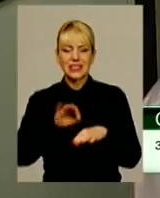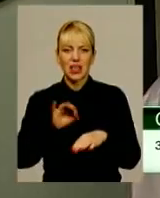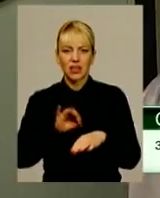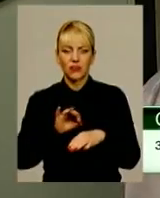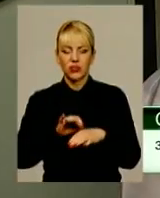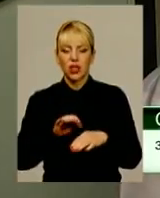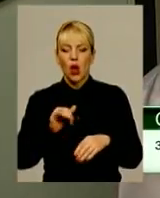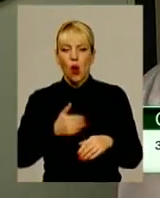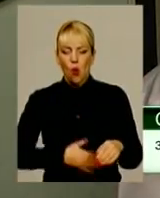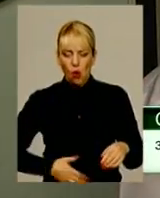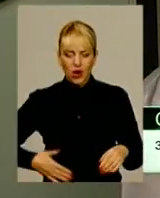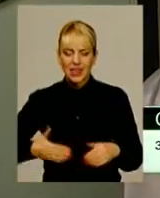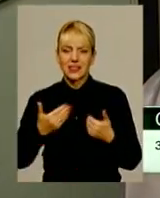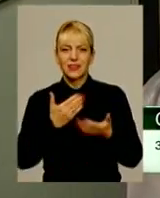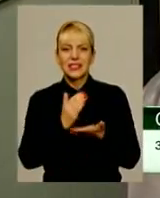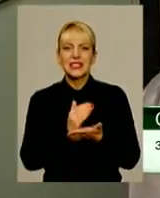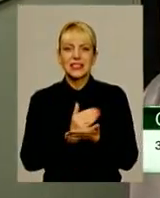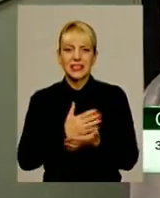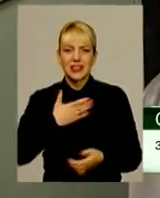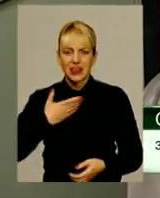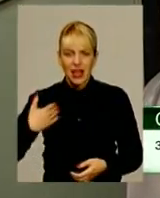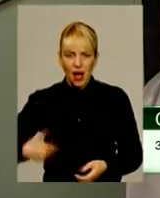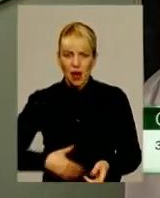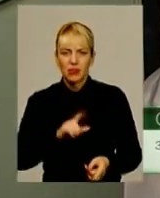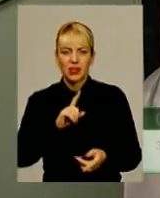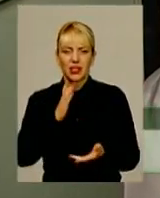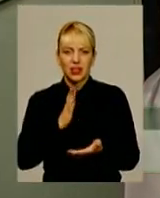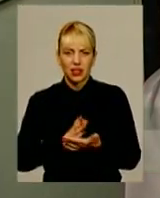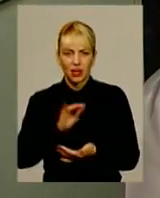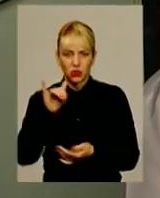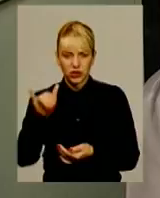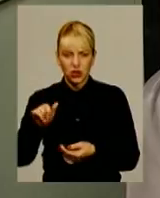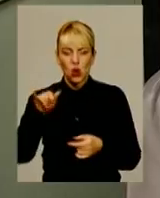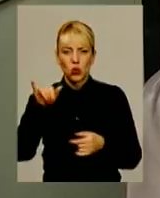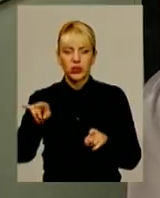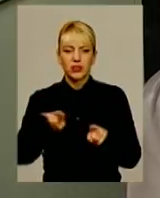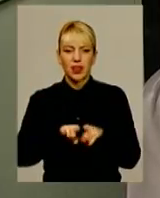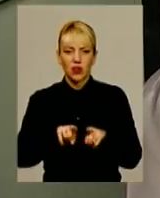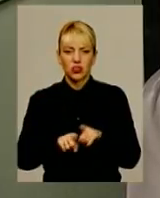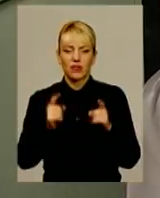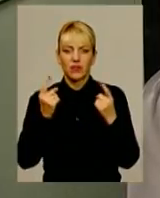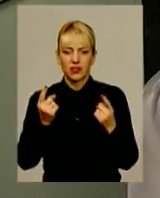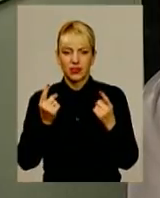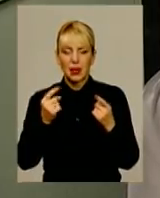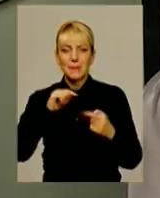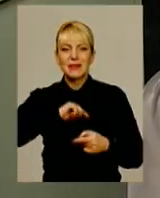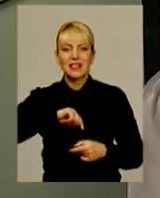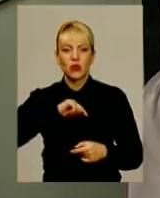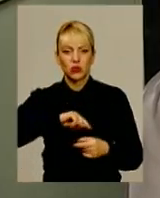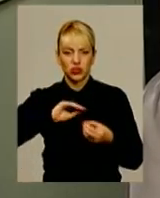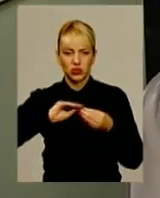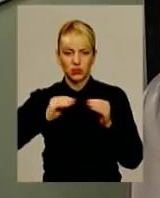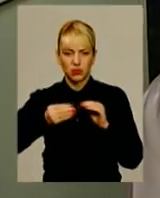органів і систем, які вони мають, у них також великі психологічні